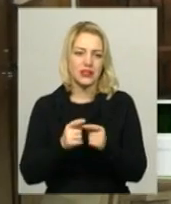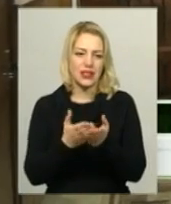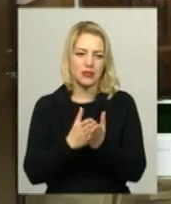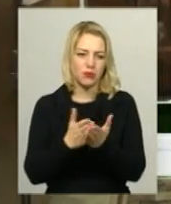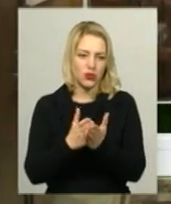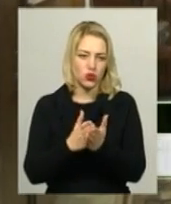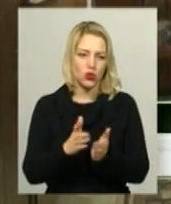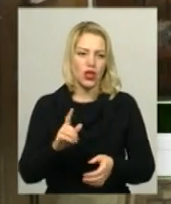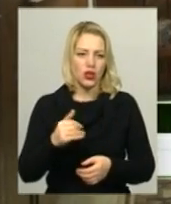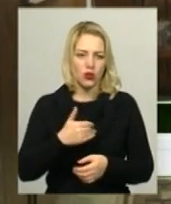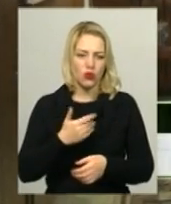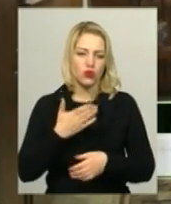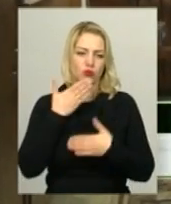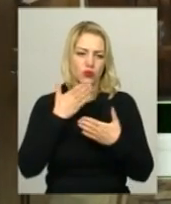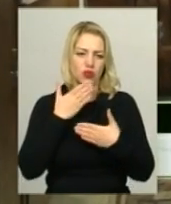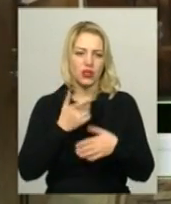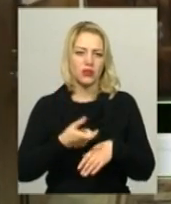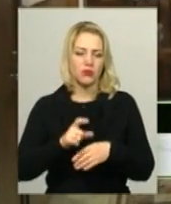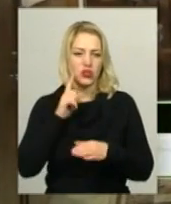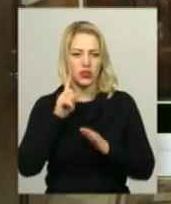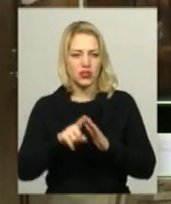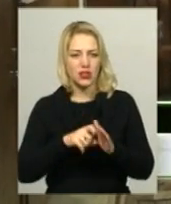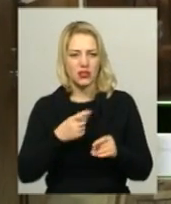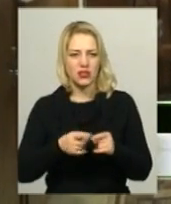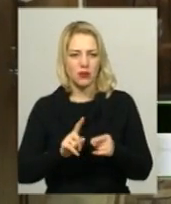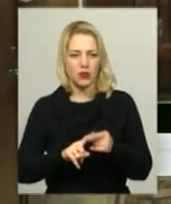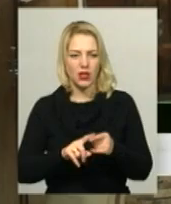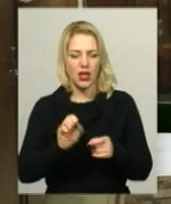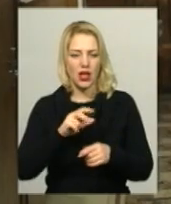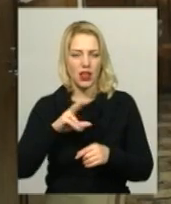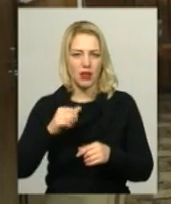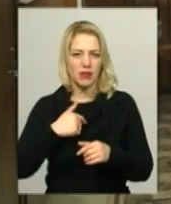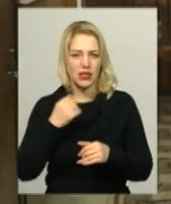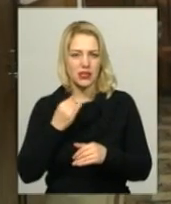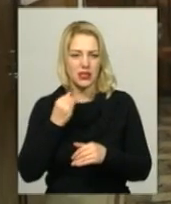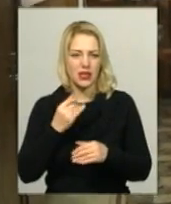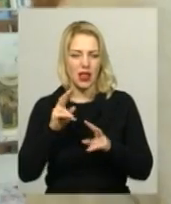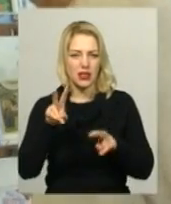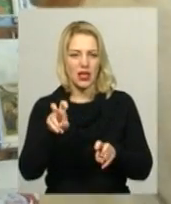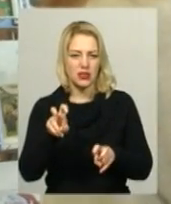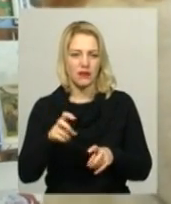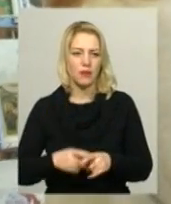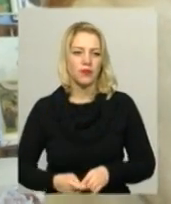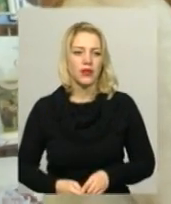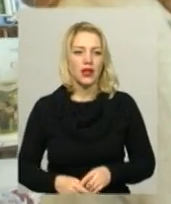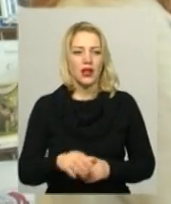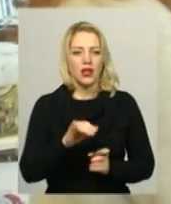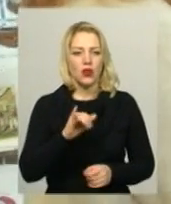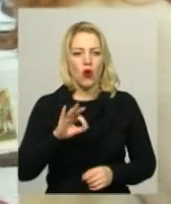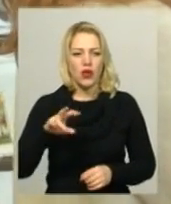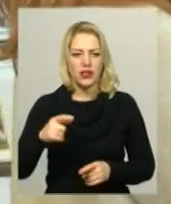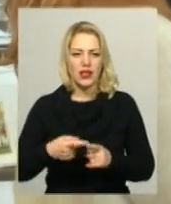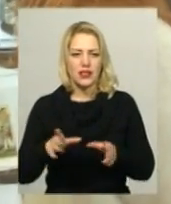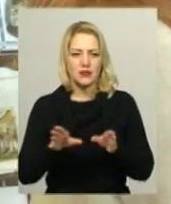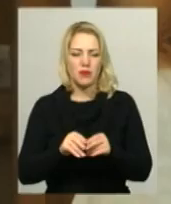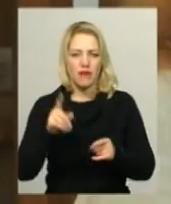і дуже хочу почитати, більше дізнатися про неї. Але мене зацікавила назва її. Віоліна Ситнік є співавтором